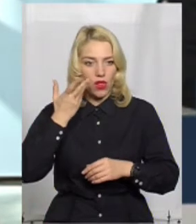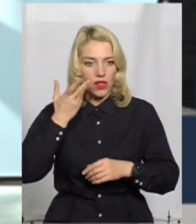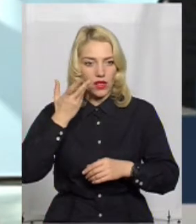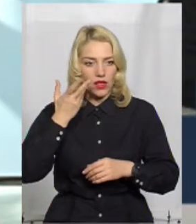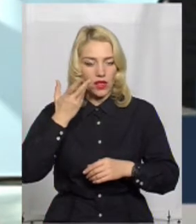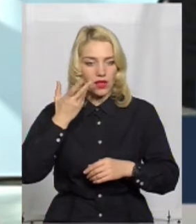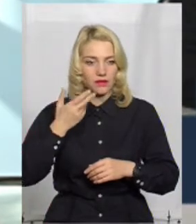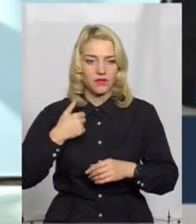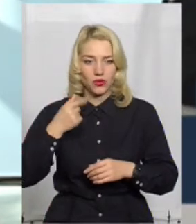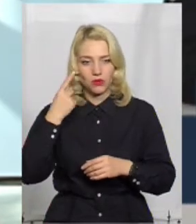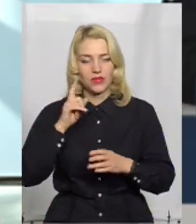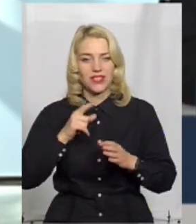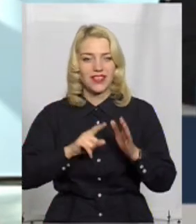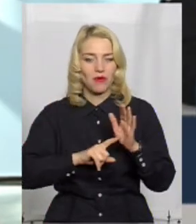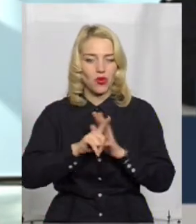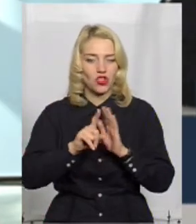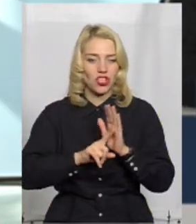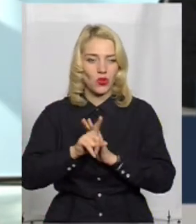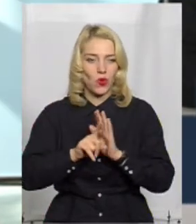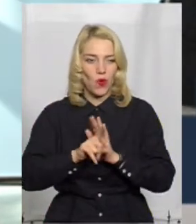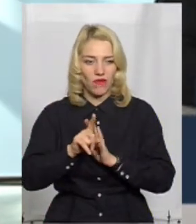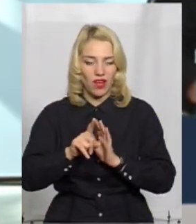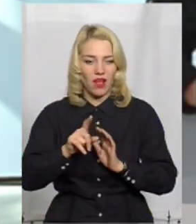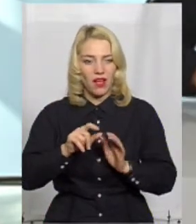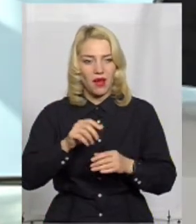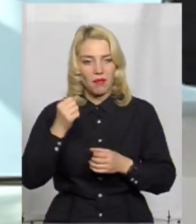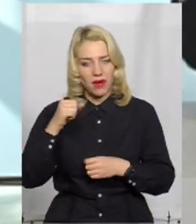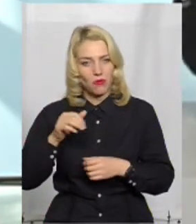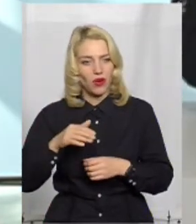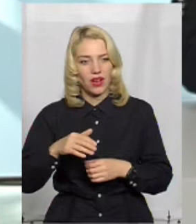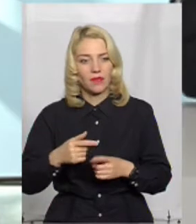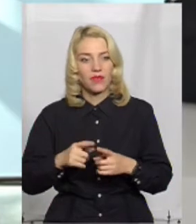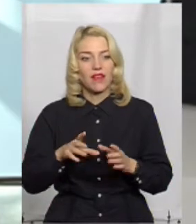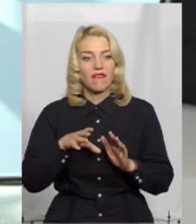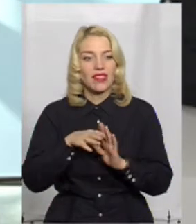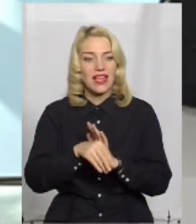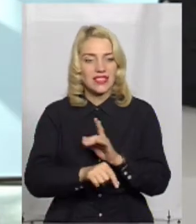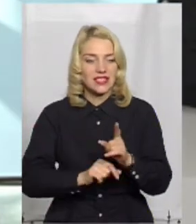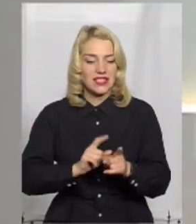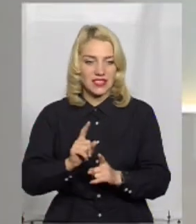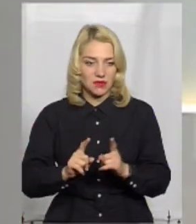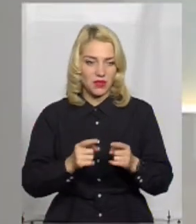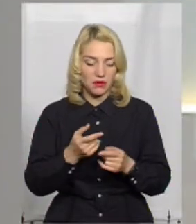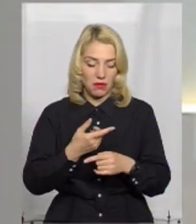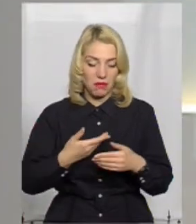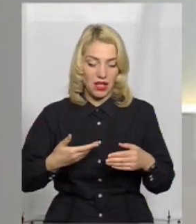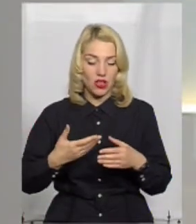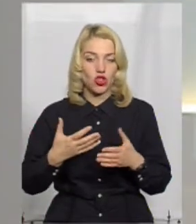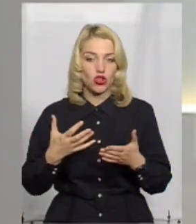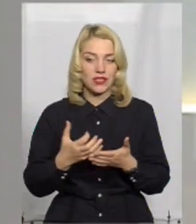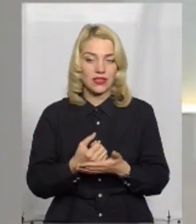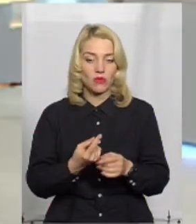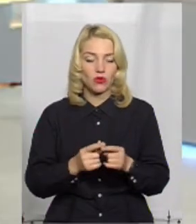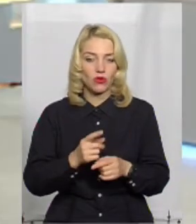думаю, що це тільки початкова прямо. Давайте не будемо казати фінішне. Ну, покрайомо внесення змін. Якраз ми досягнемо того